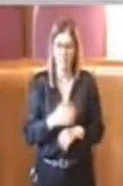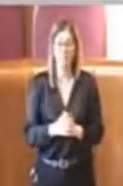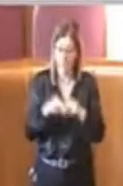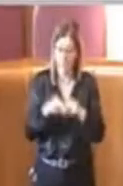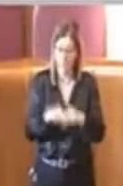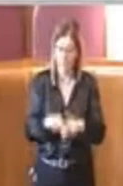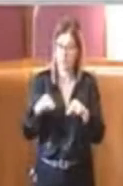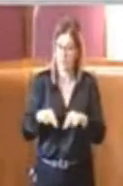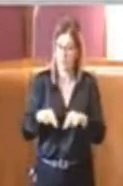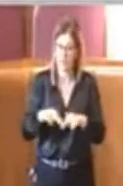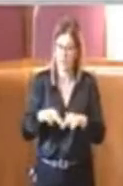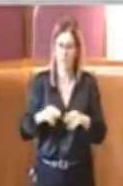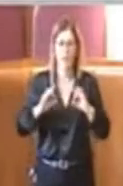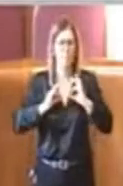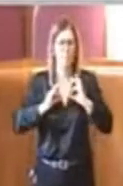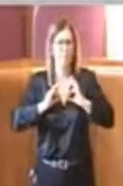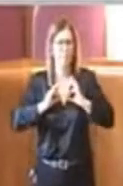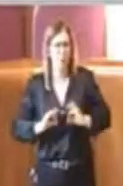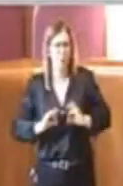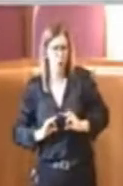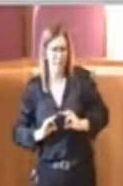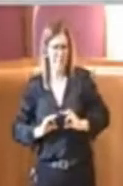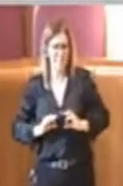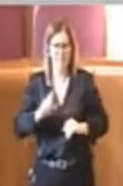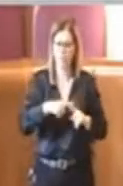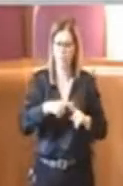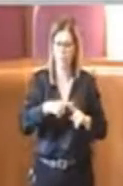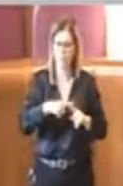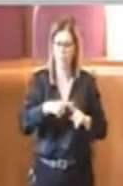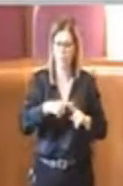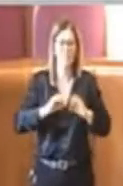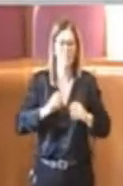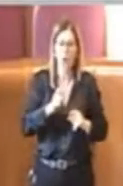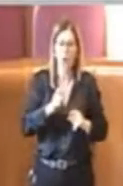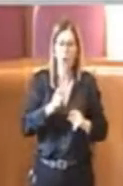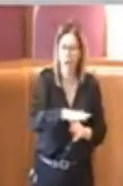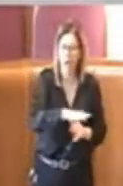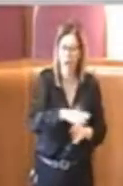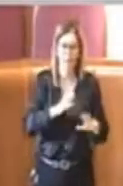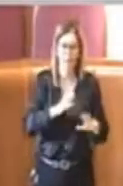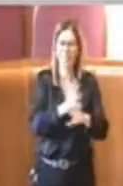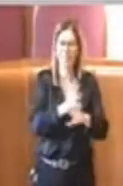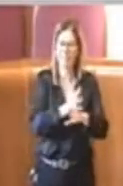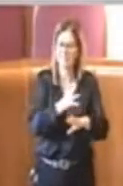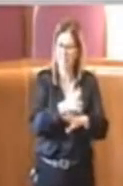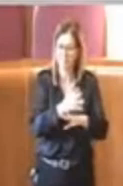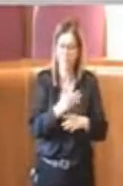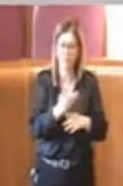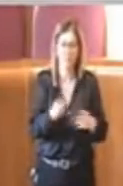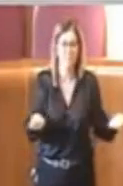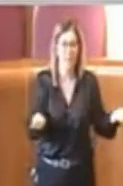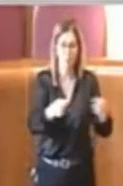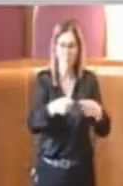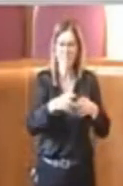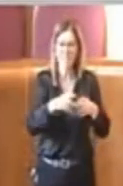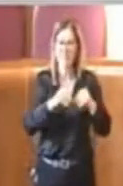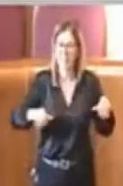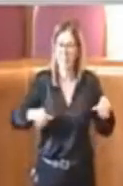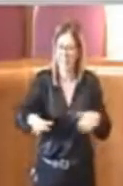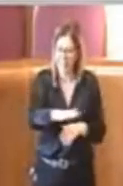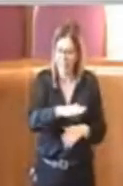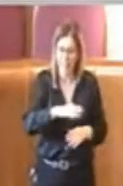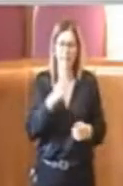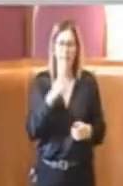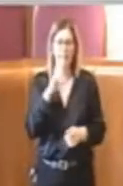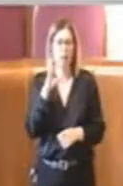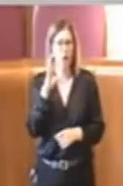polizia nazionale ma anche la polizia locale hanno fatto diversi interventi con sequestri di terreni, denunce e